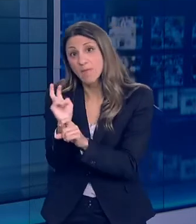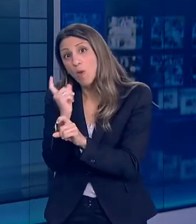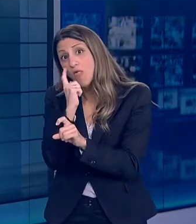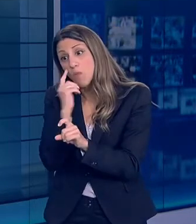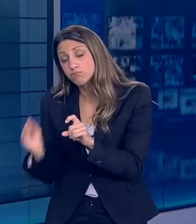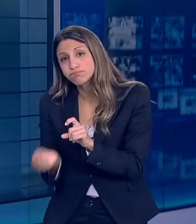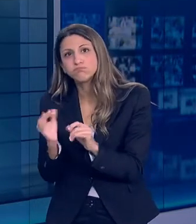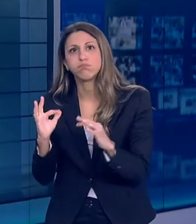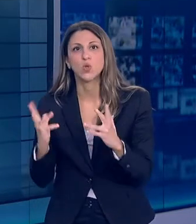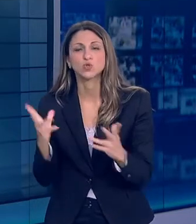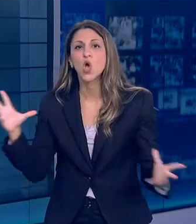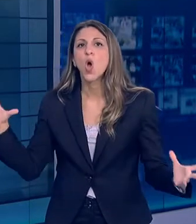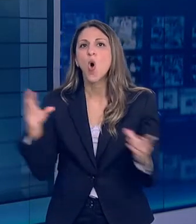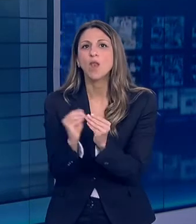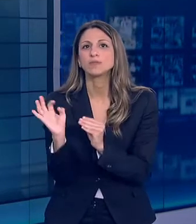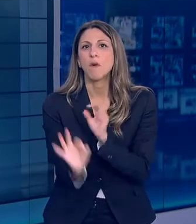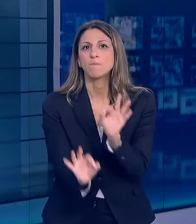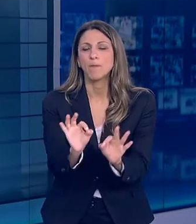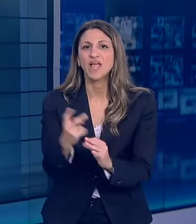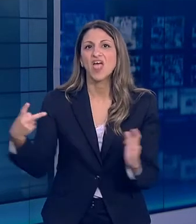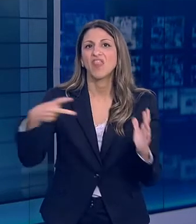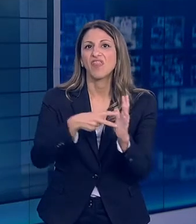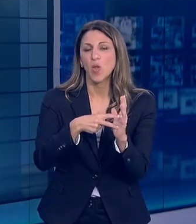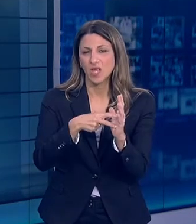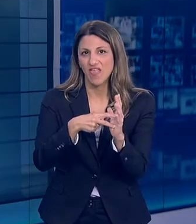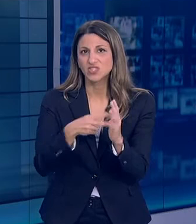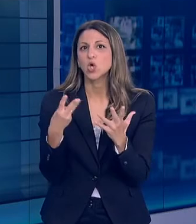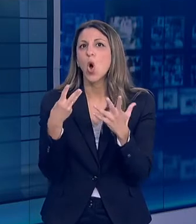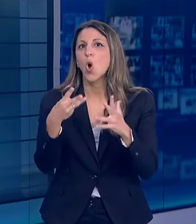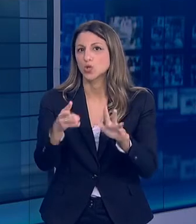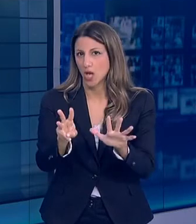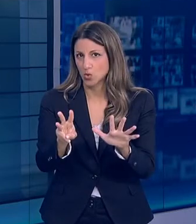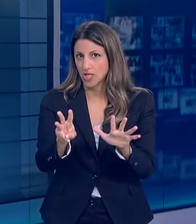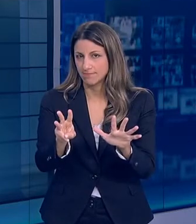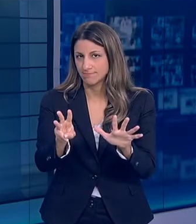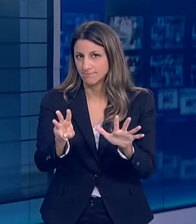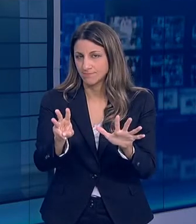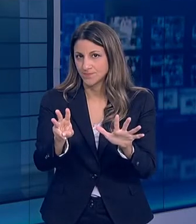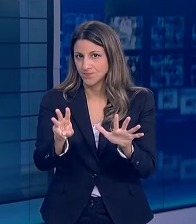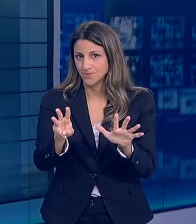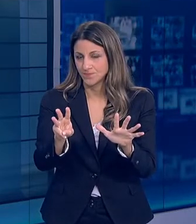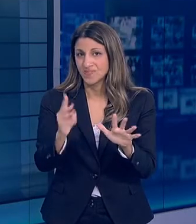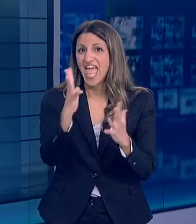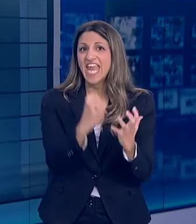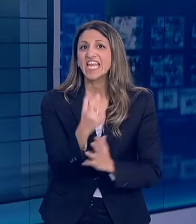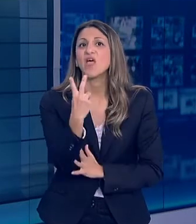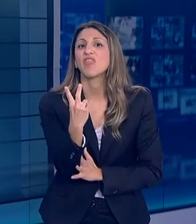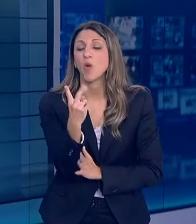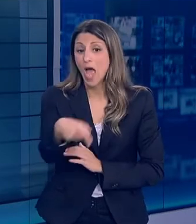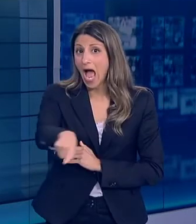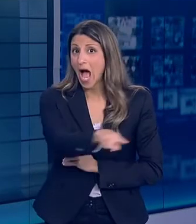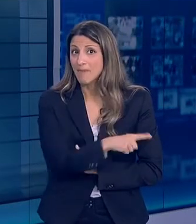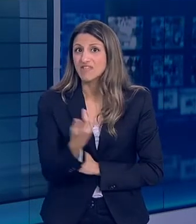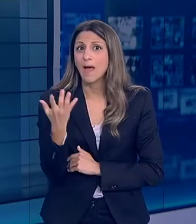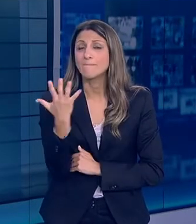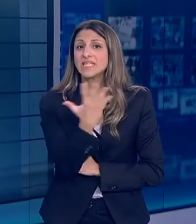Ο συνολικός αριθμός των κρούσματων είναι 2.892, εκ των οποίων